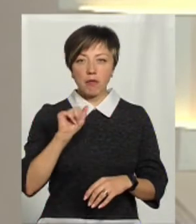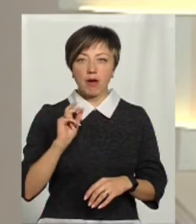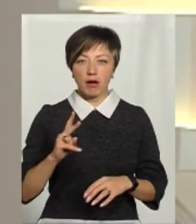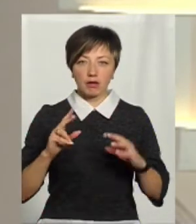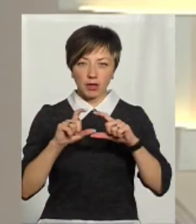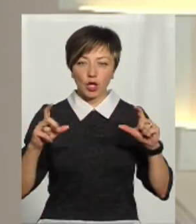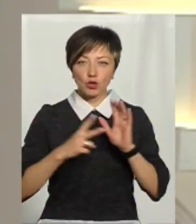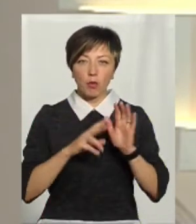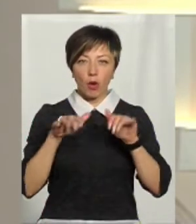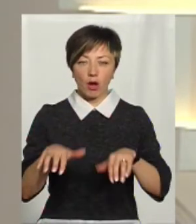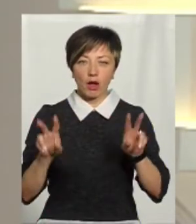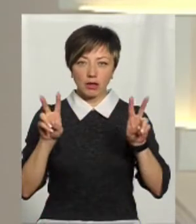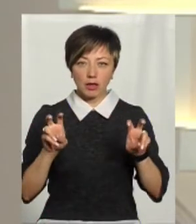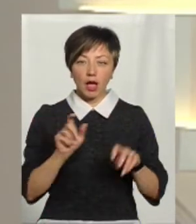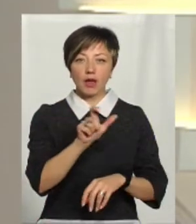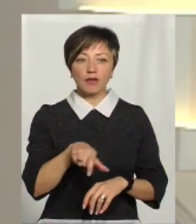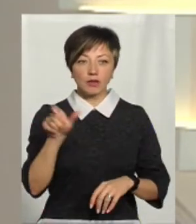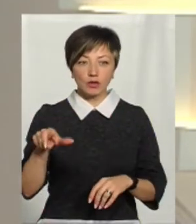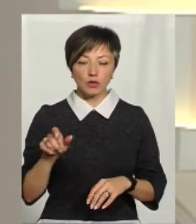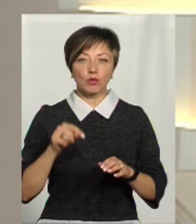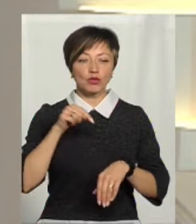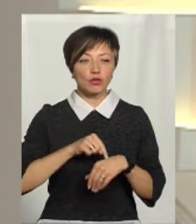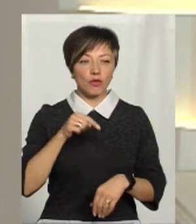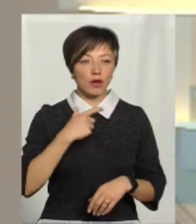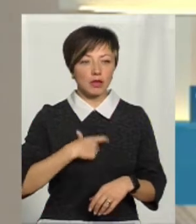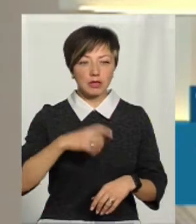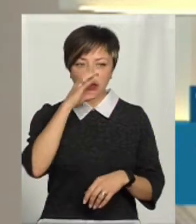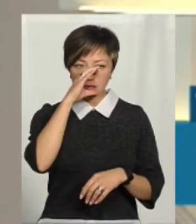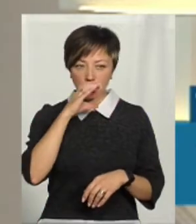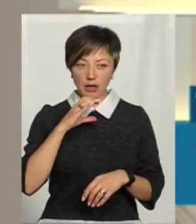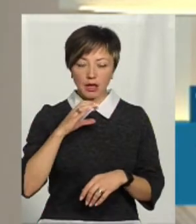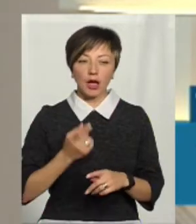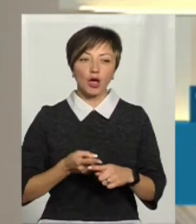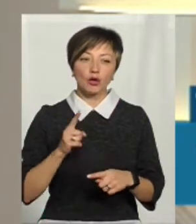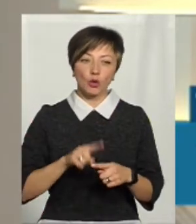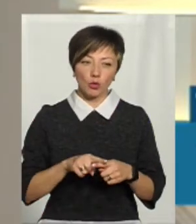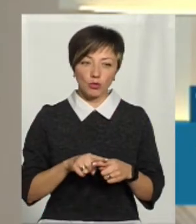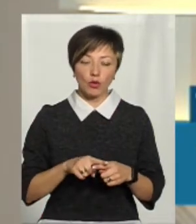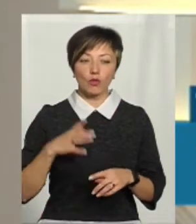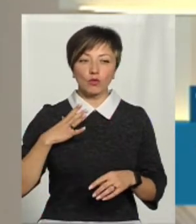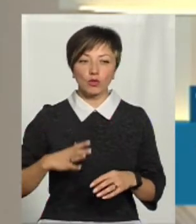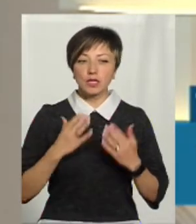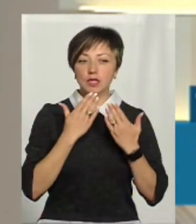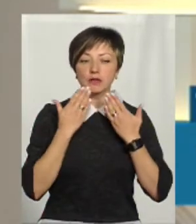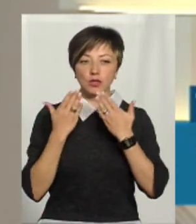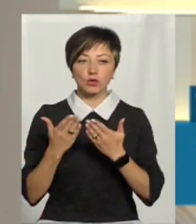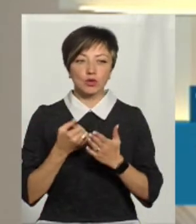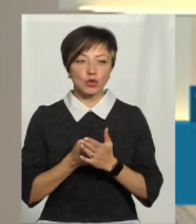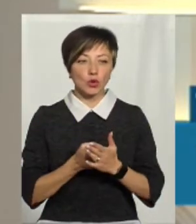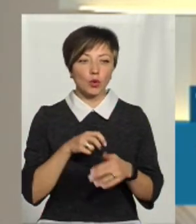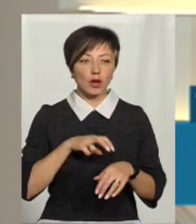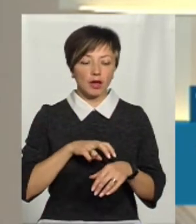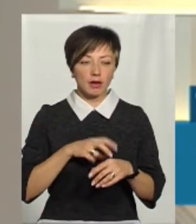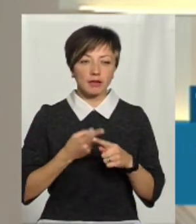океан» відвідувачі почувалися зле, тому мусили звернутися до